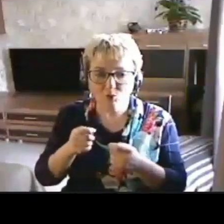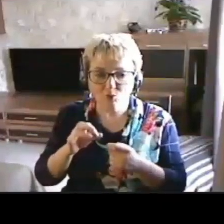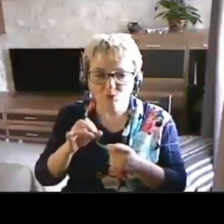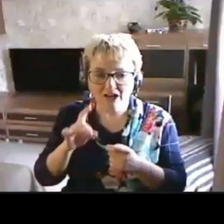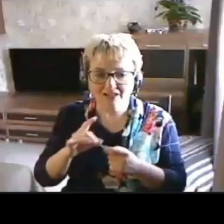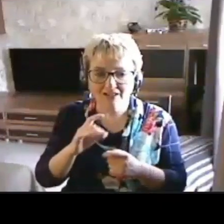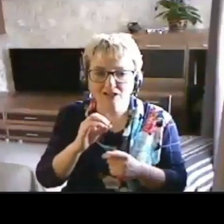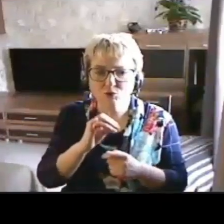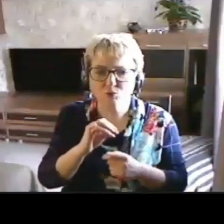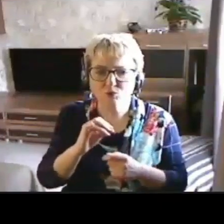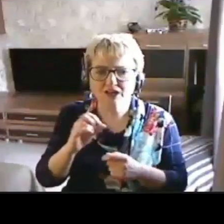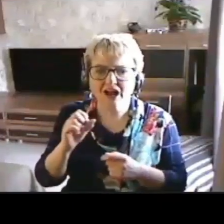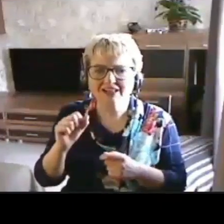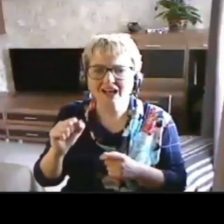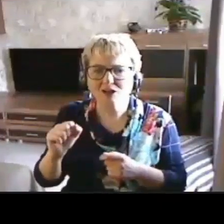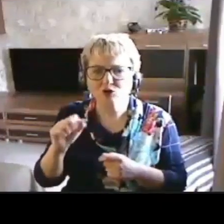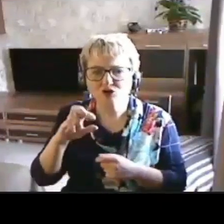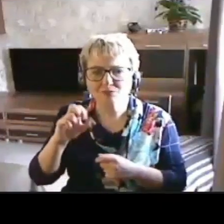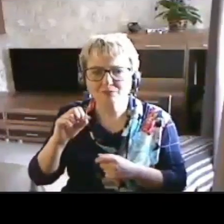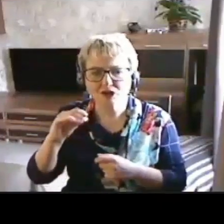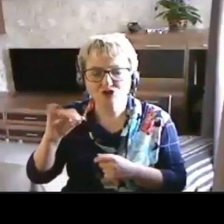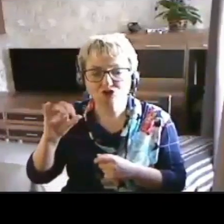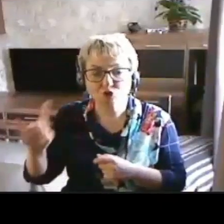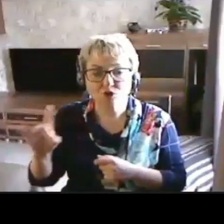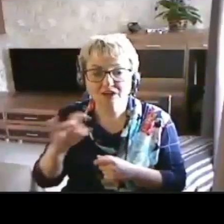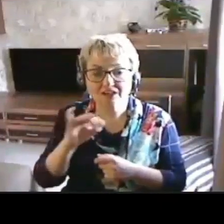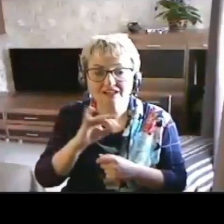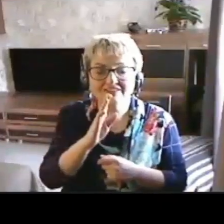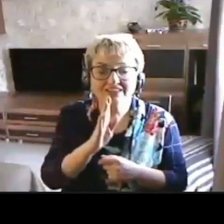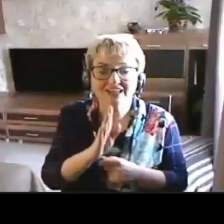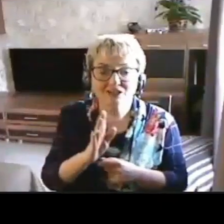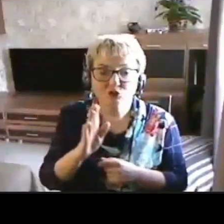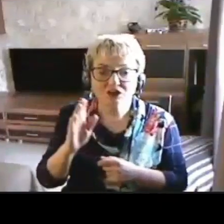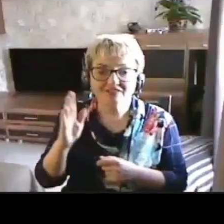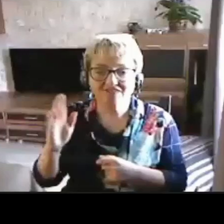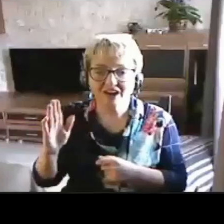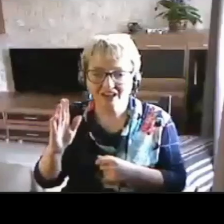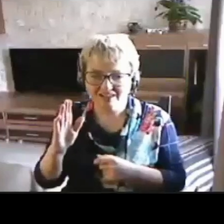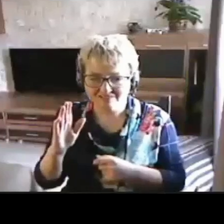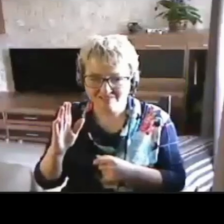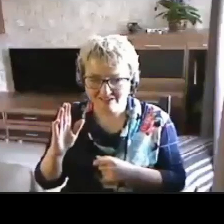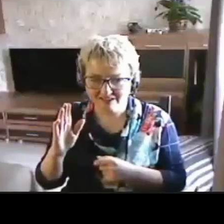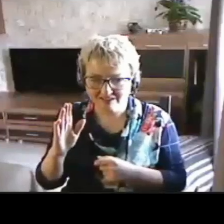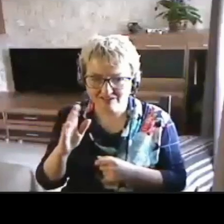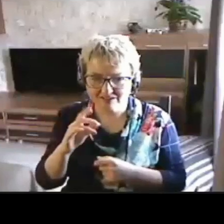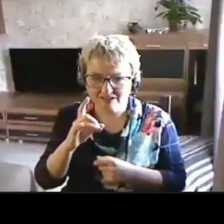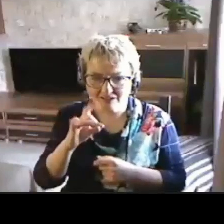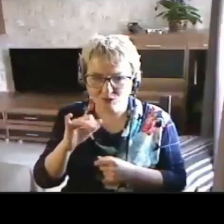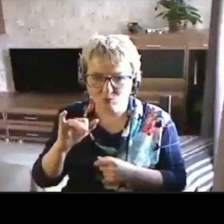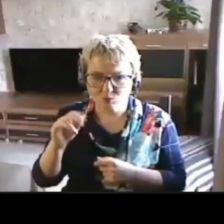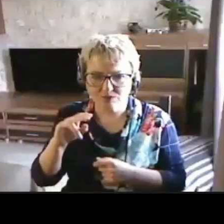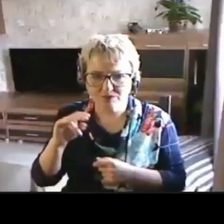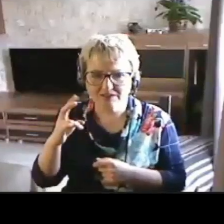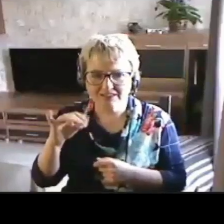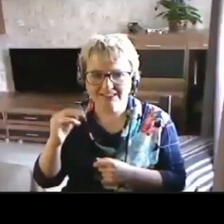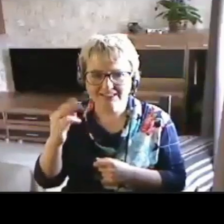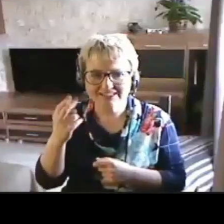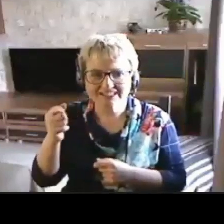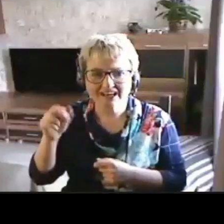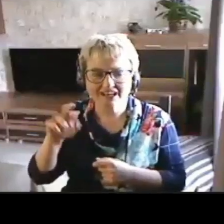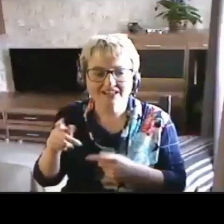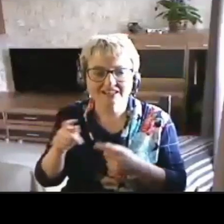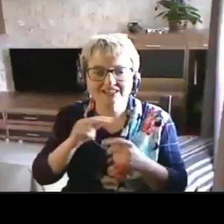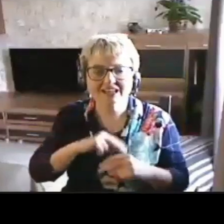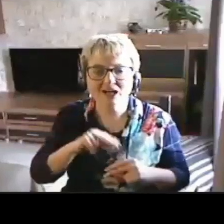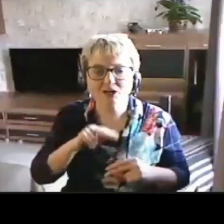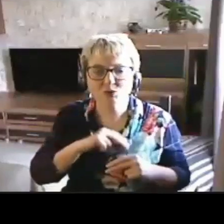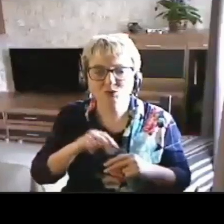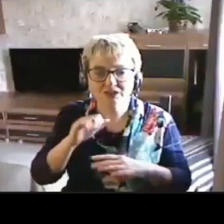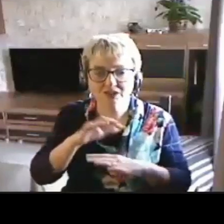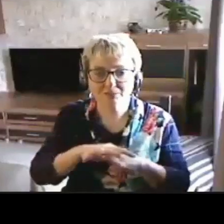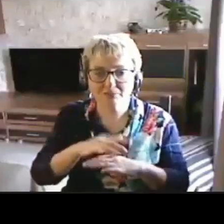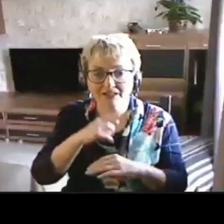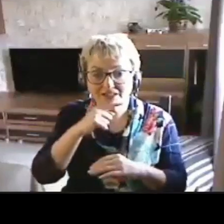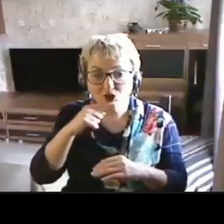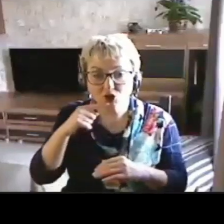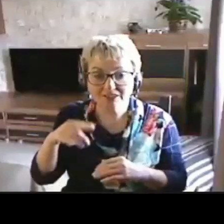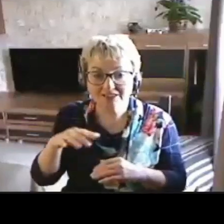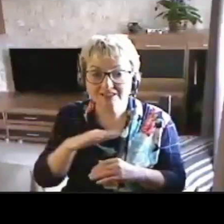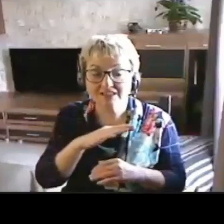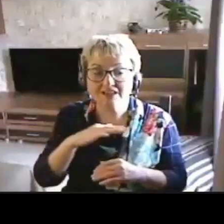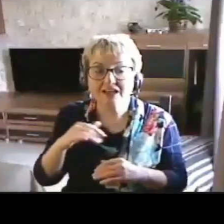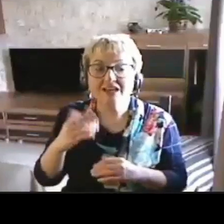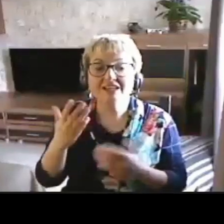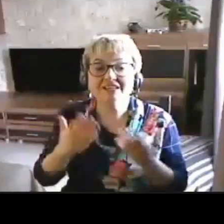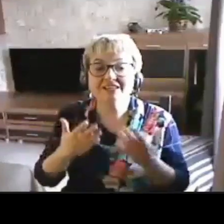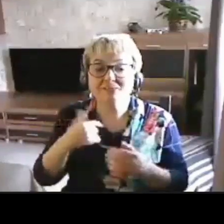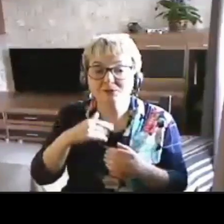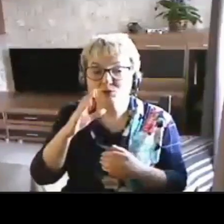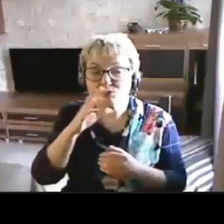Юрий Анатольевич Бажор и Виктория Валерьевна Рудницкая, это сотрудники Банка России. Мы, если